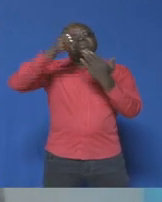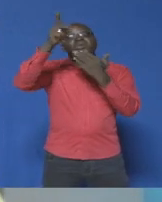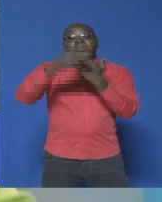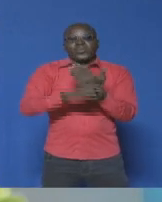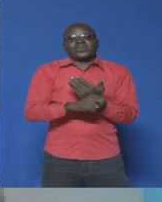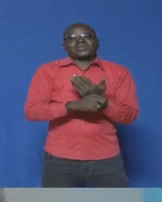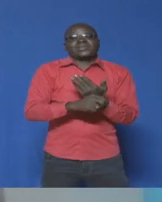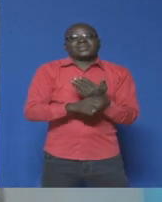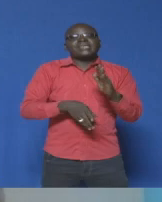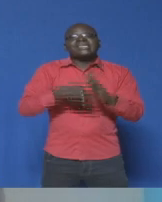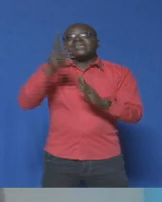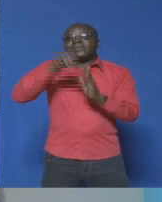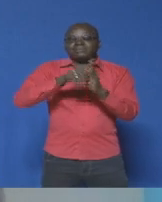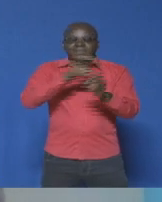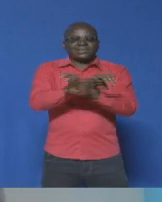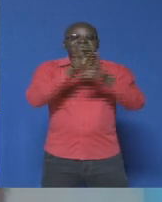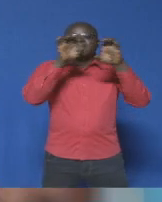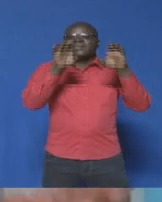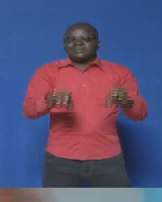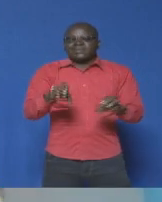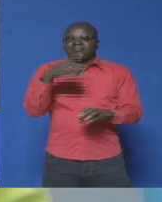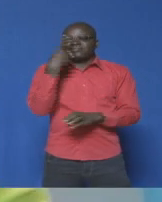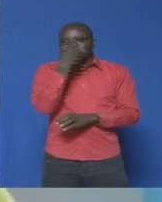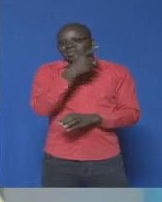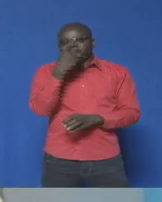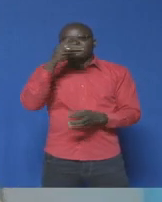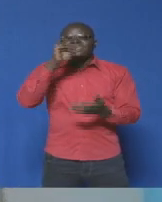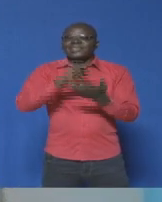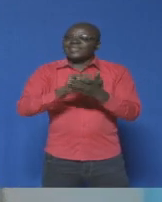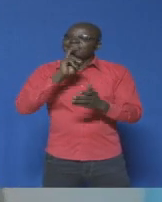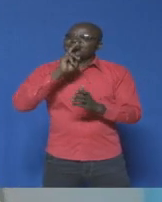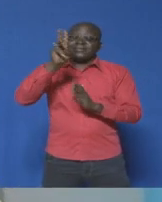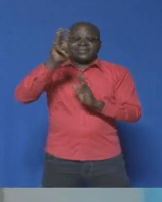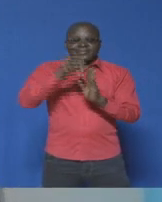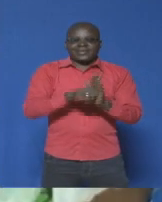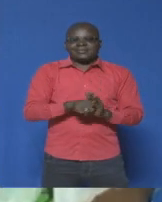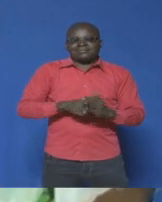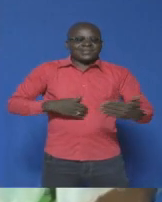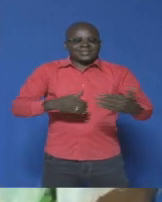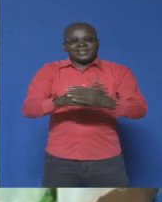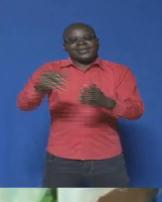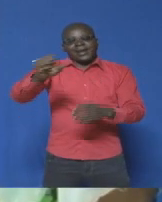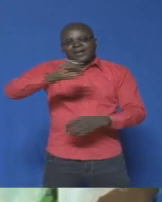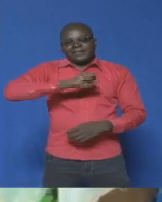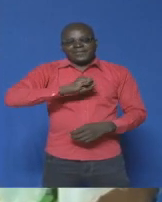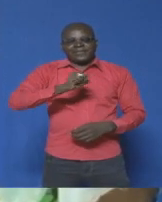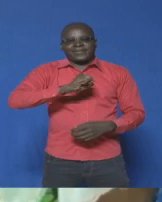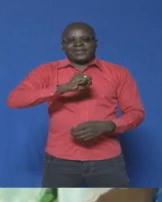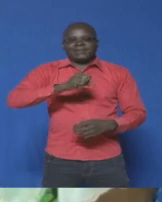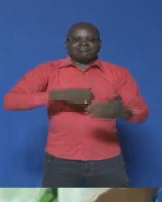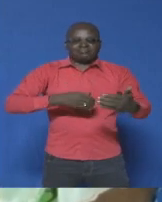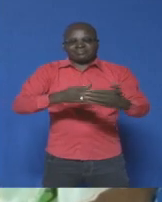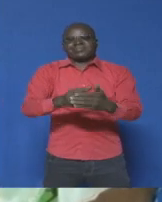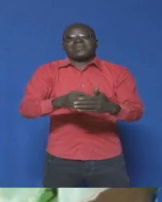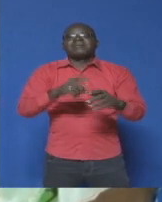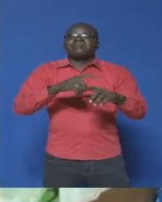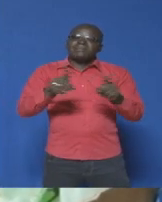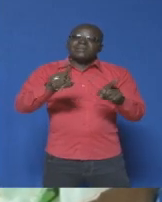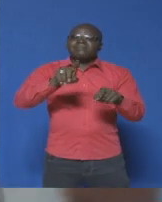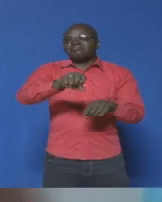de développement d'entreprises. Donc, c'est véritablement là que j'arrive à être efficace lorsqu'ils m'approchent. Mais bon, quand c'est d'autres